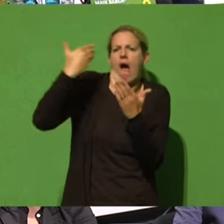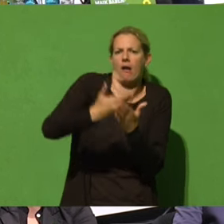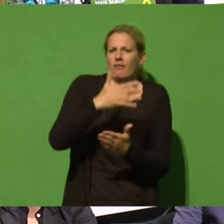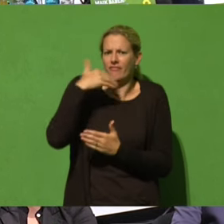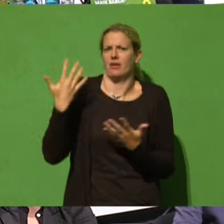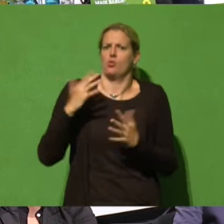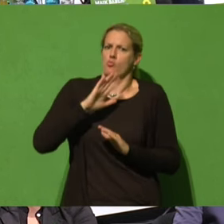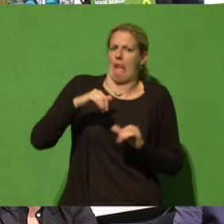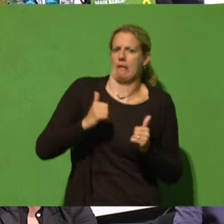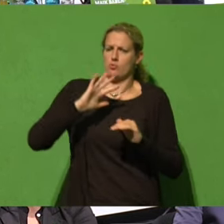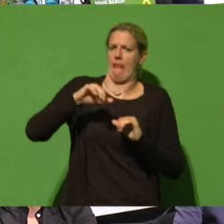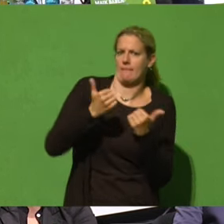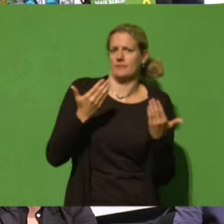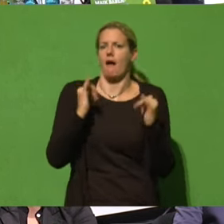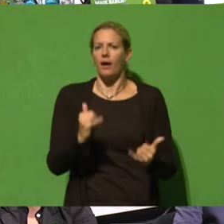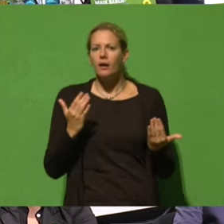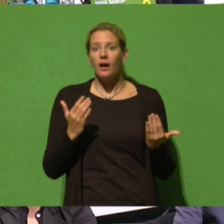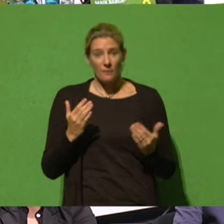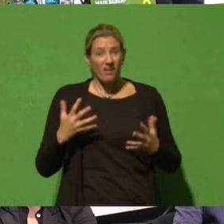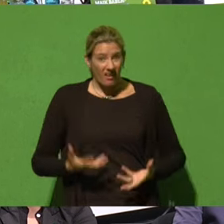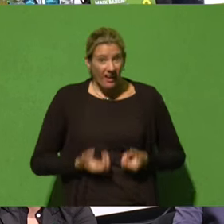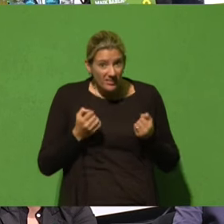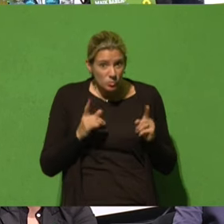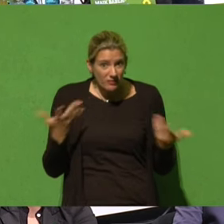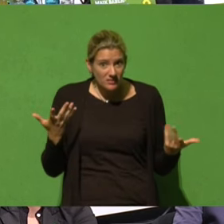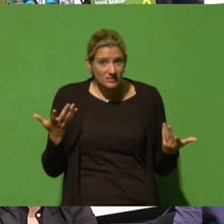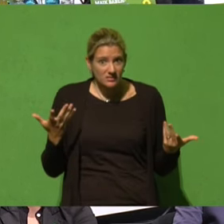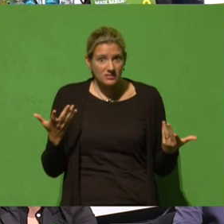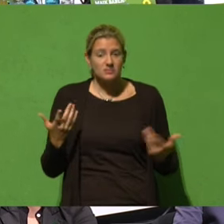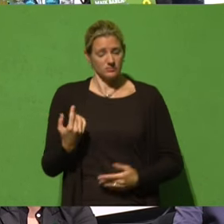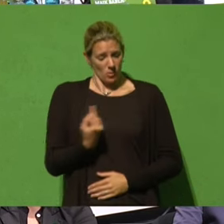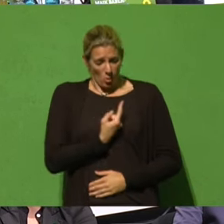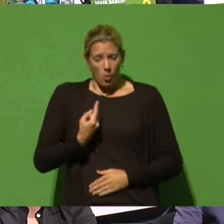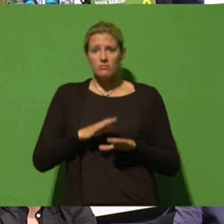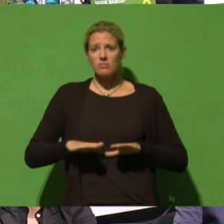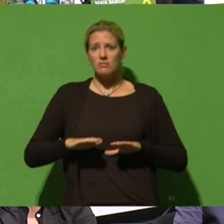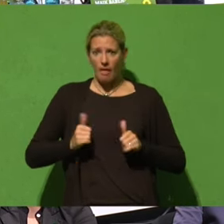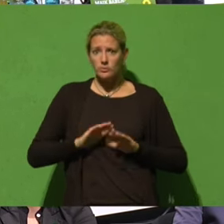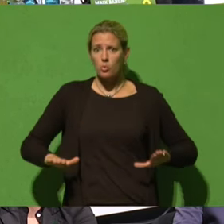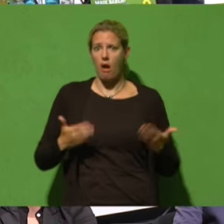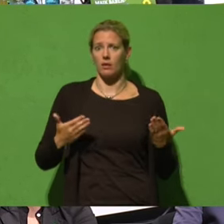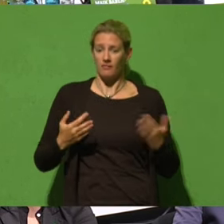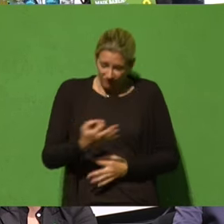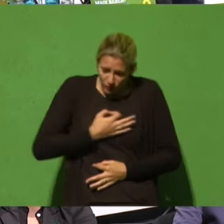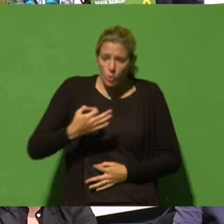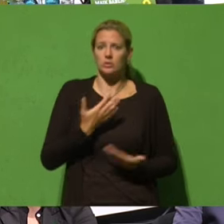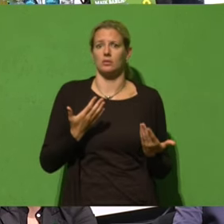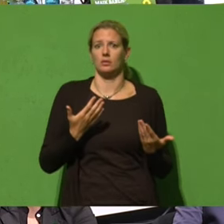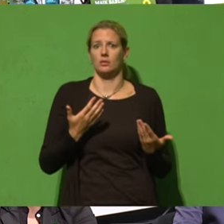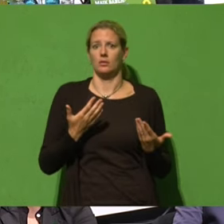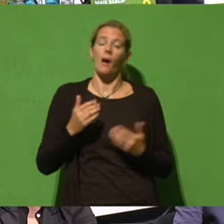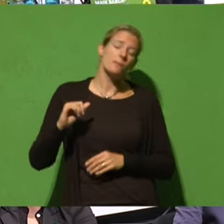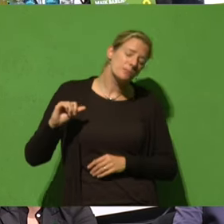die Natur als uns. Aber was eine Rettung braucht, was eine Rettung braucht, sind unsere Lebensgrundlagen. Und zwar für uns und